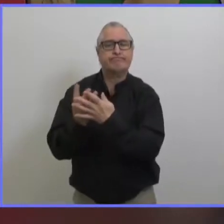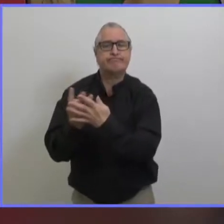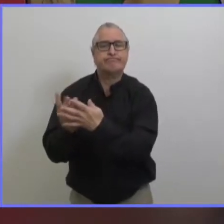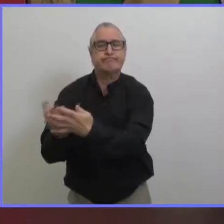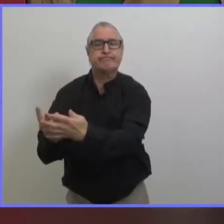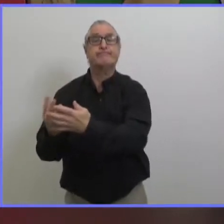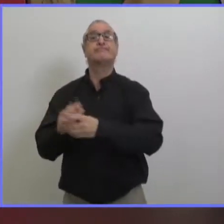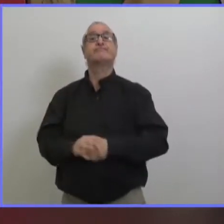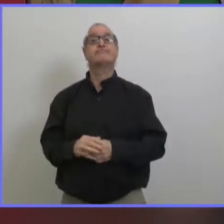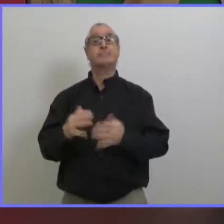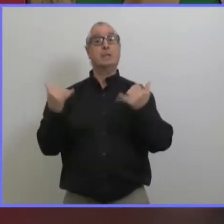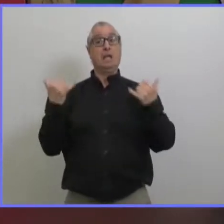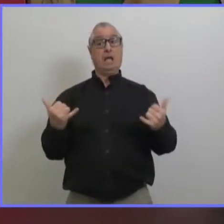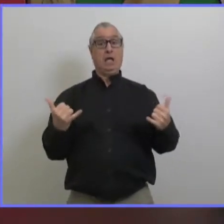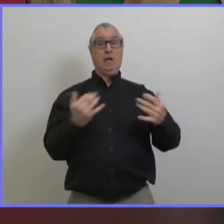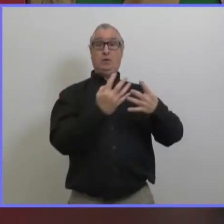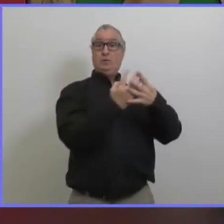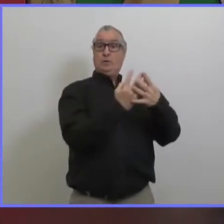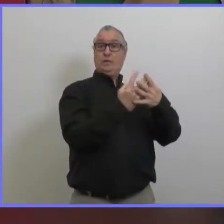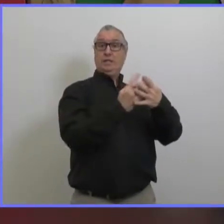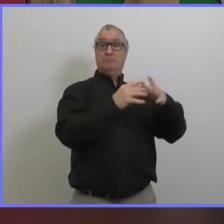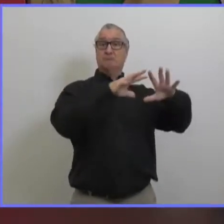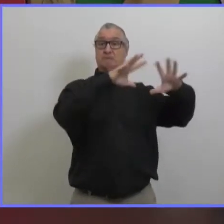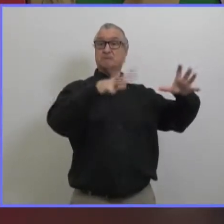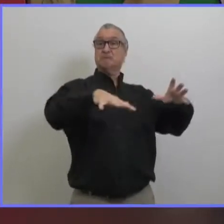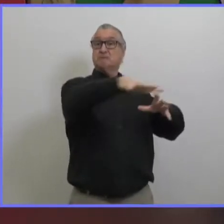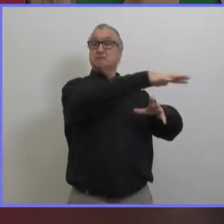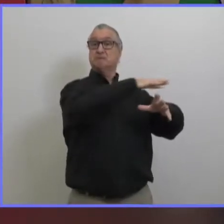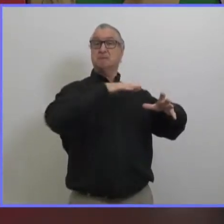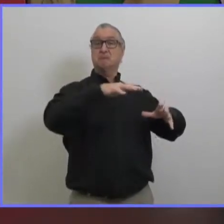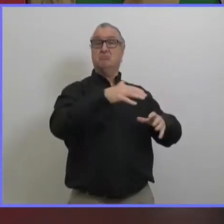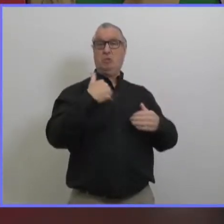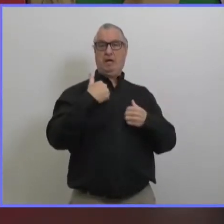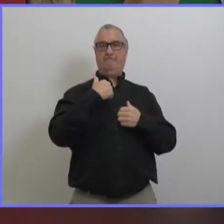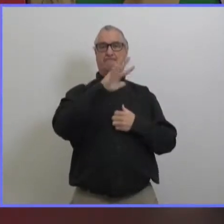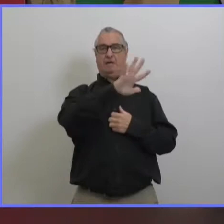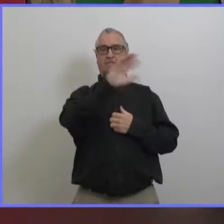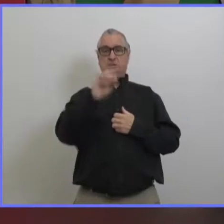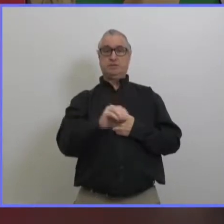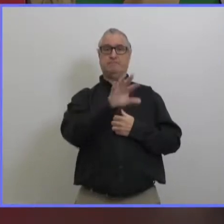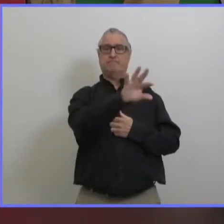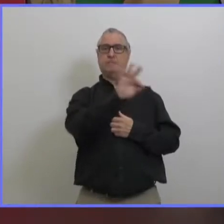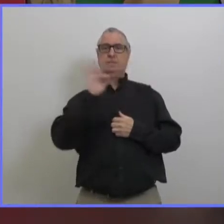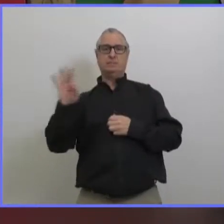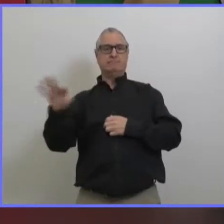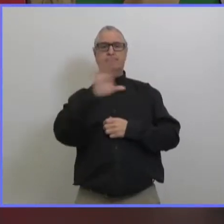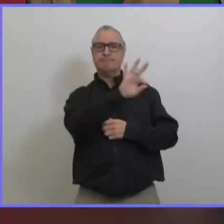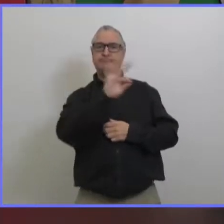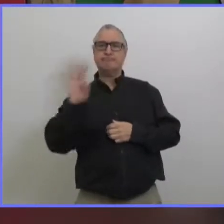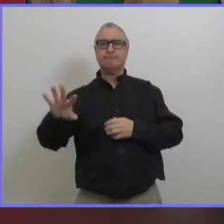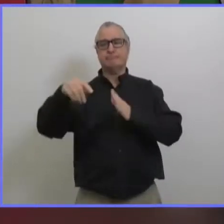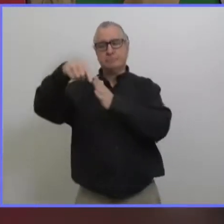séquençage sur à peu près 5% des échantillons positifs et nous allons essayer d'augmenter ça au fil du temps